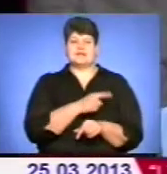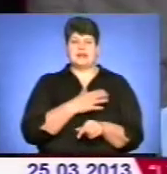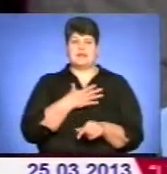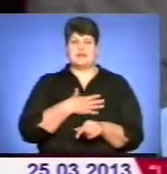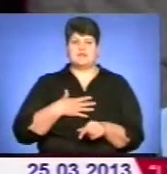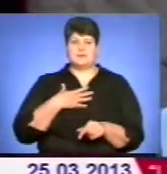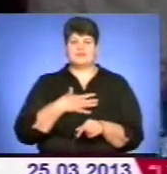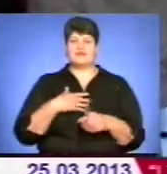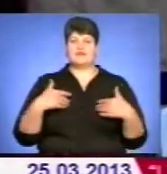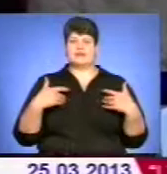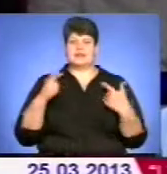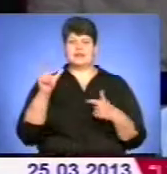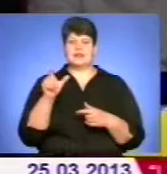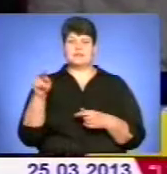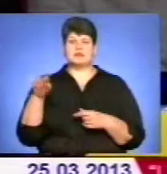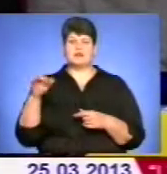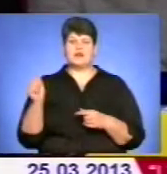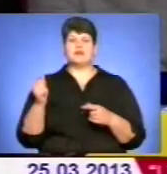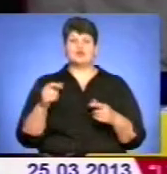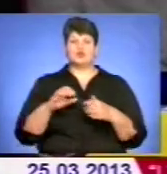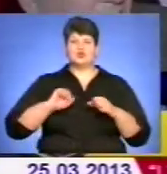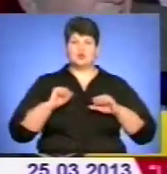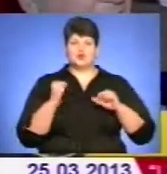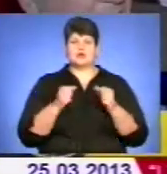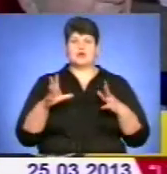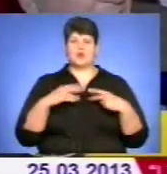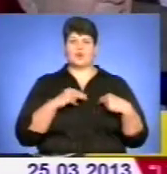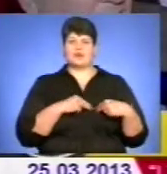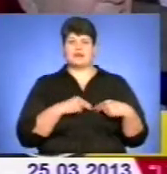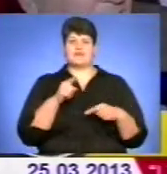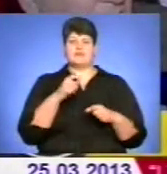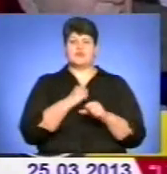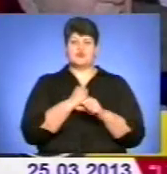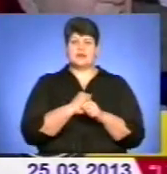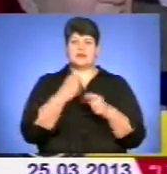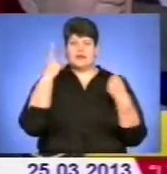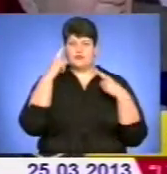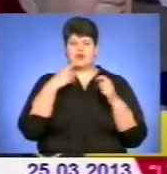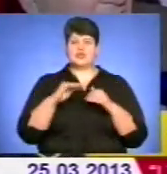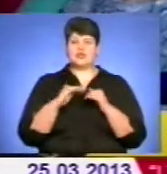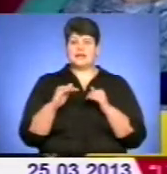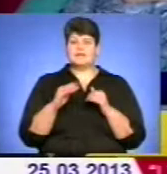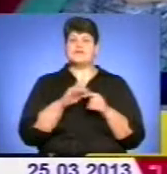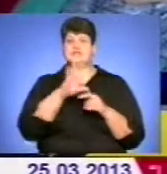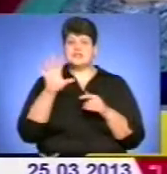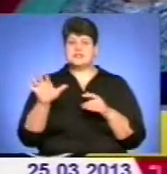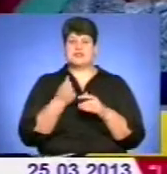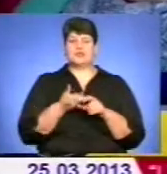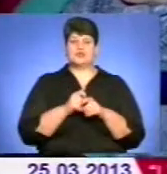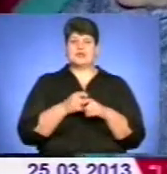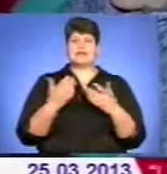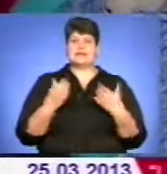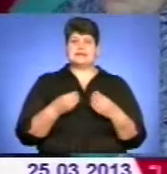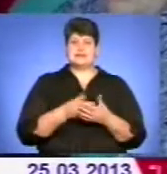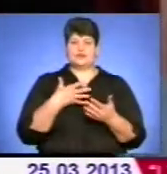Вітали Євгена Безкоровайного друзі, близькі, колеги, з якими він працює на творчій ниві. Усі високо цінують його як письменника